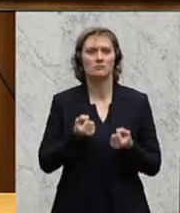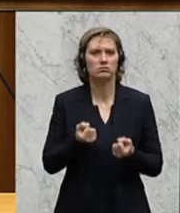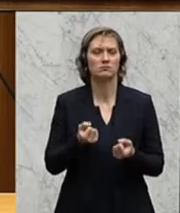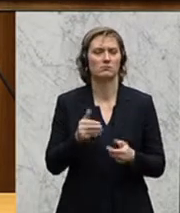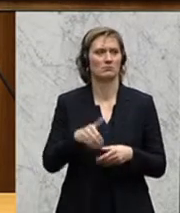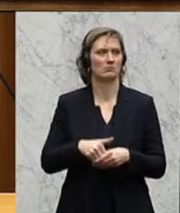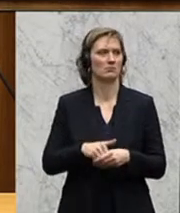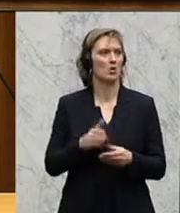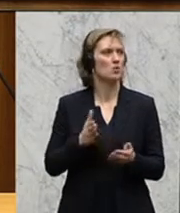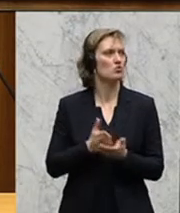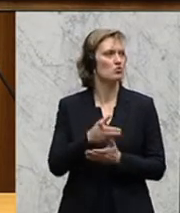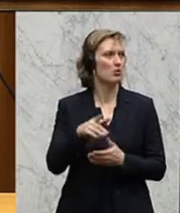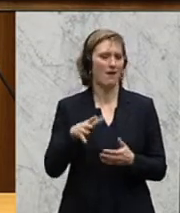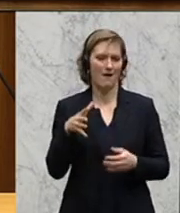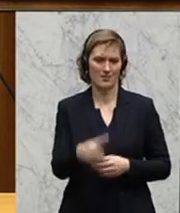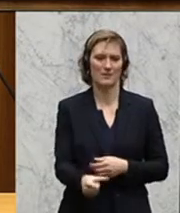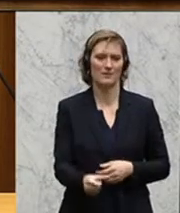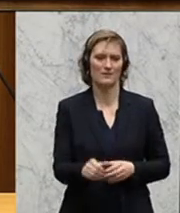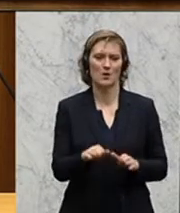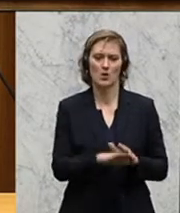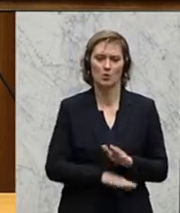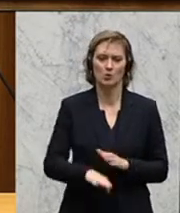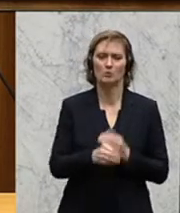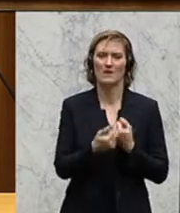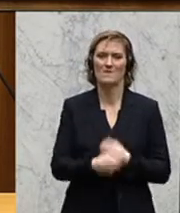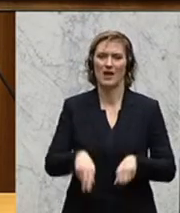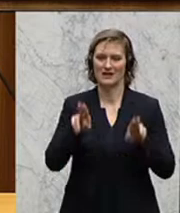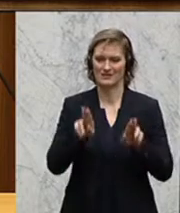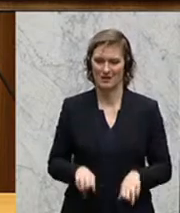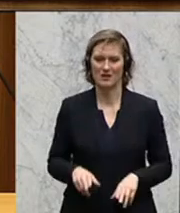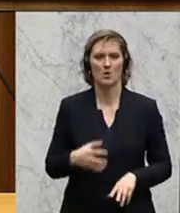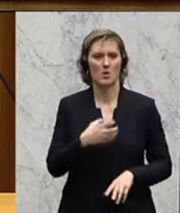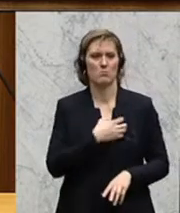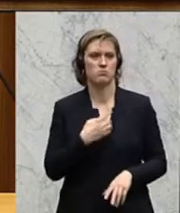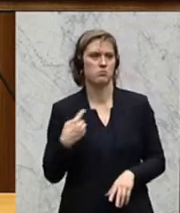damit und dadurch bedingten Eingriff in die Grund- und Freiheitsrechte unserer Bürger.